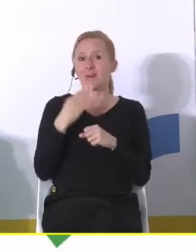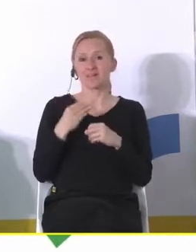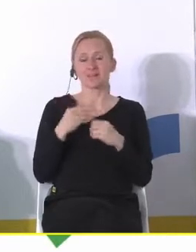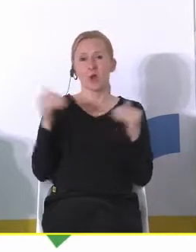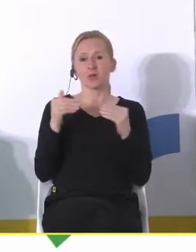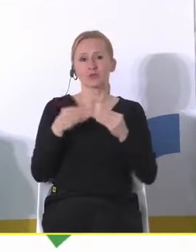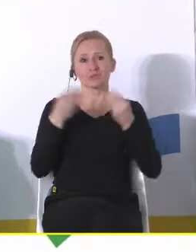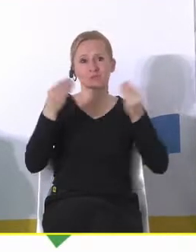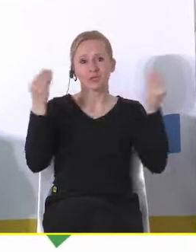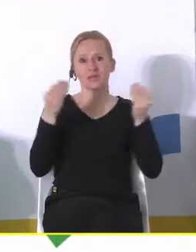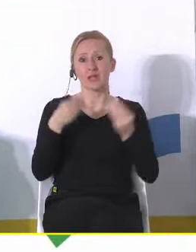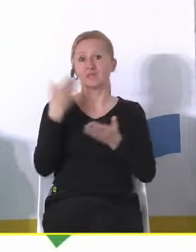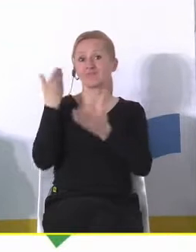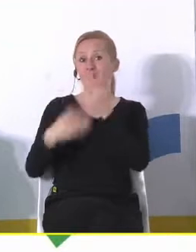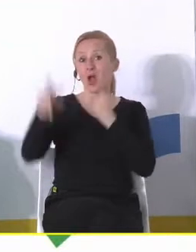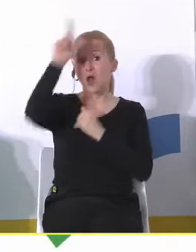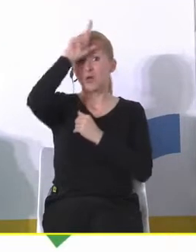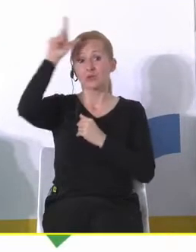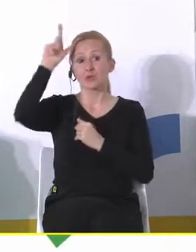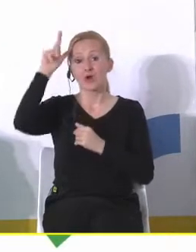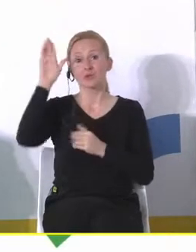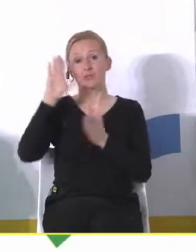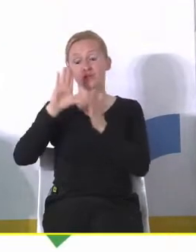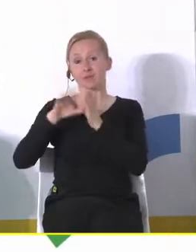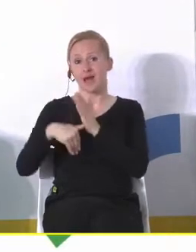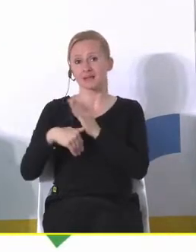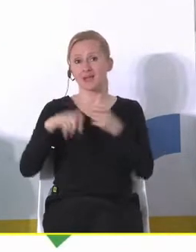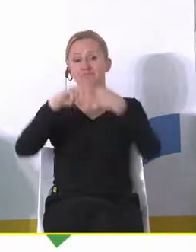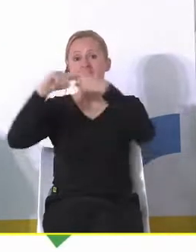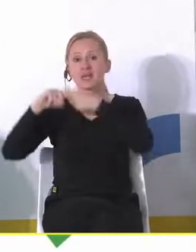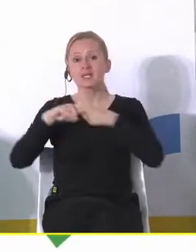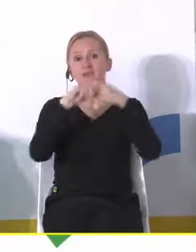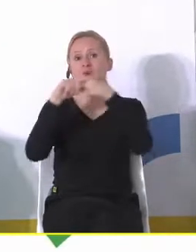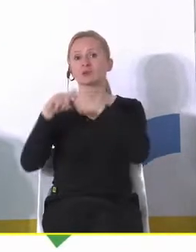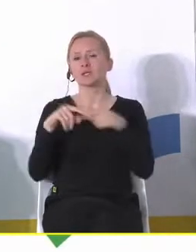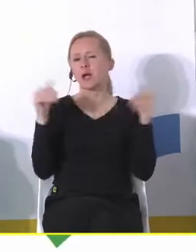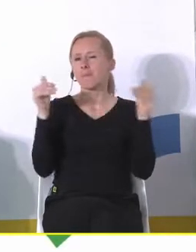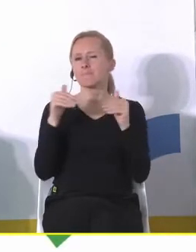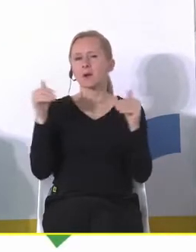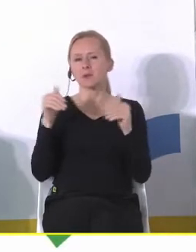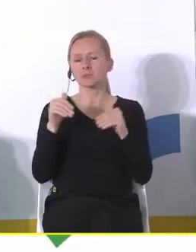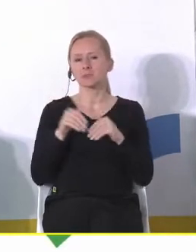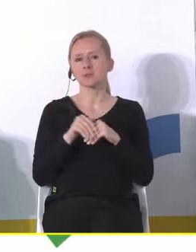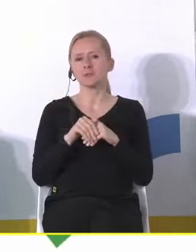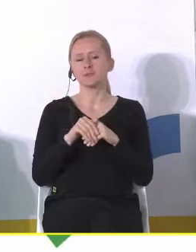poziomie i ubytek liczby mieszkańców miast wiąże się, tu jest też ważna sprawa,